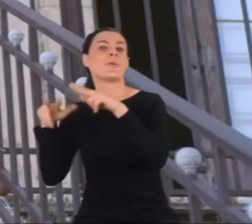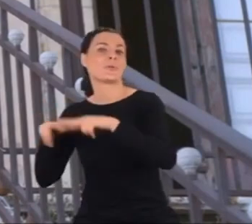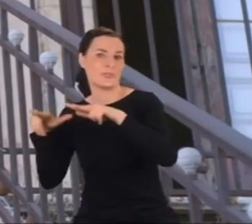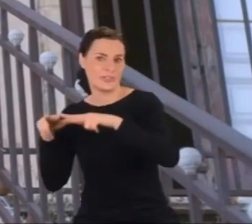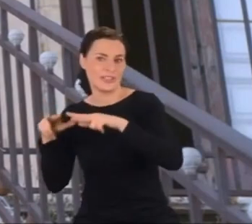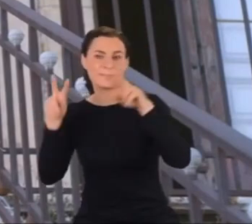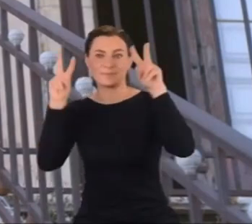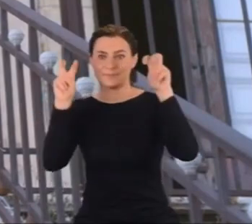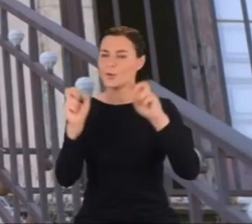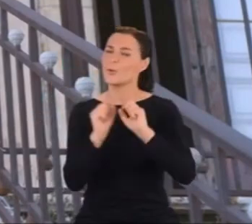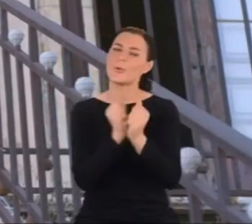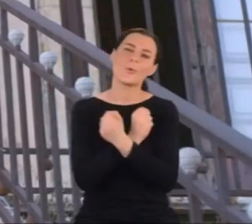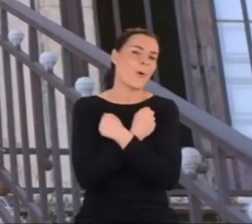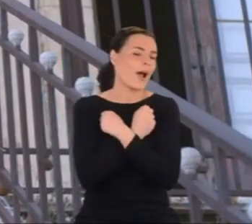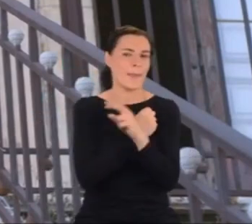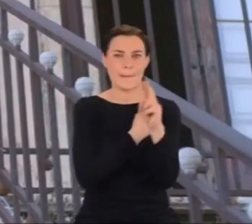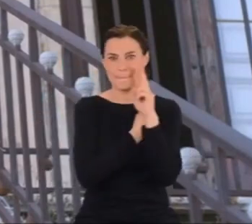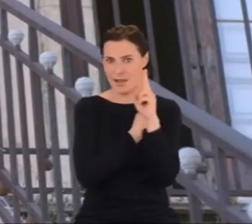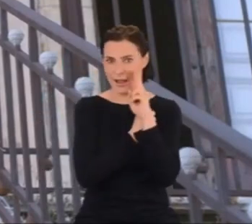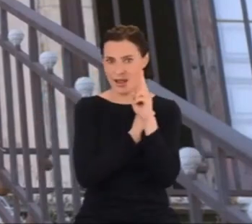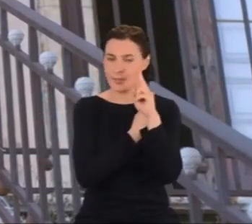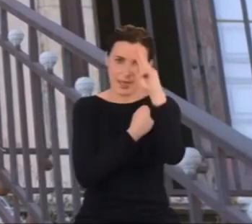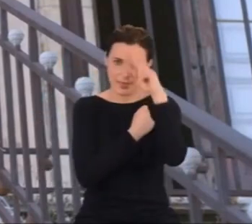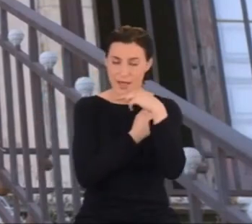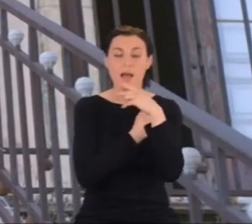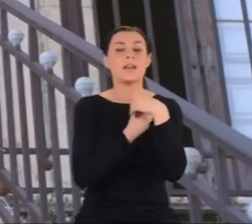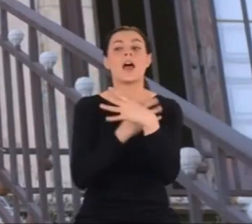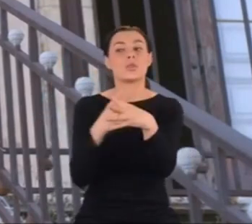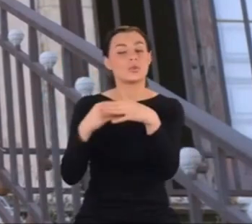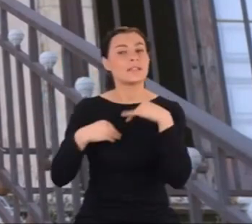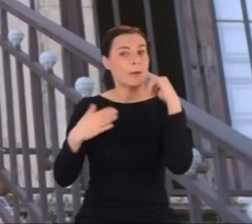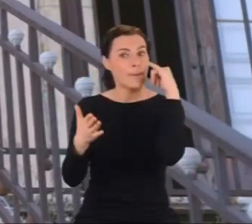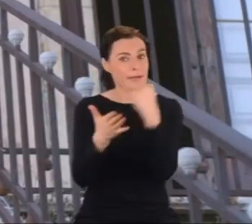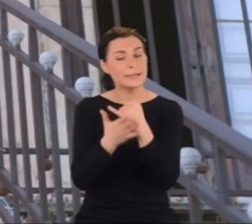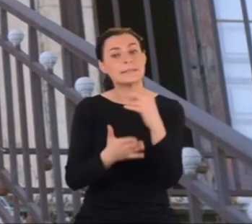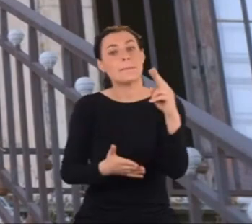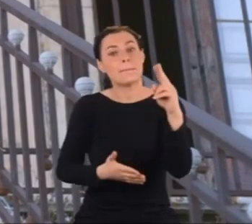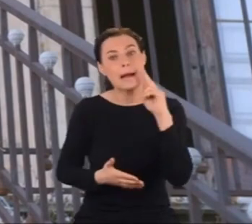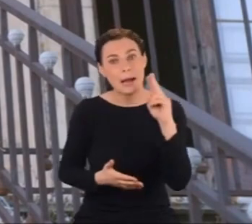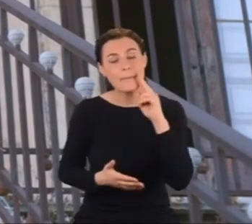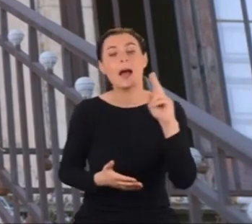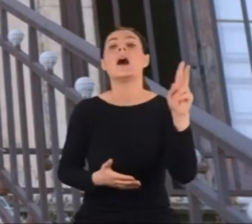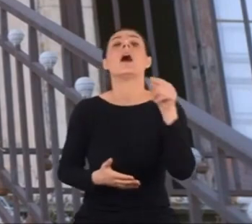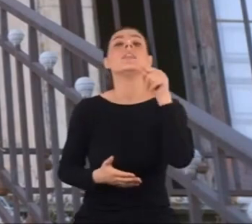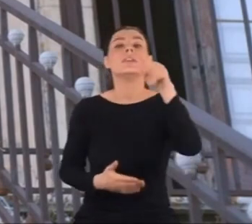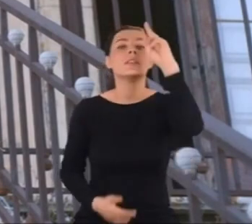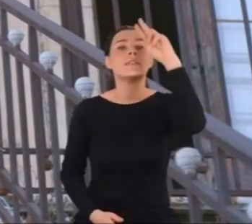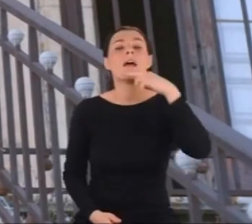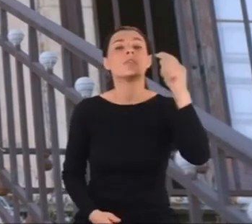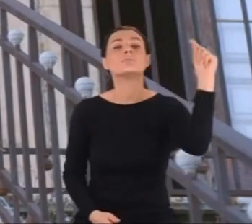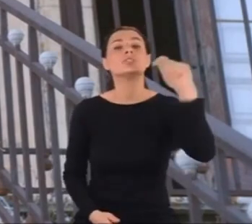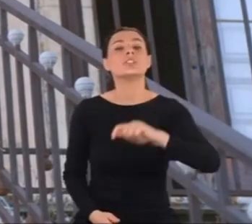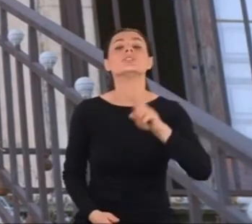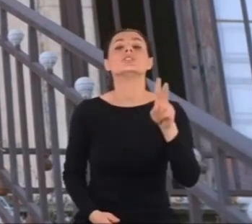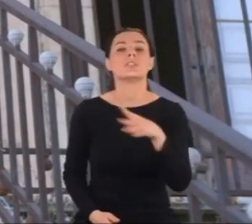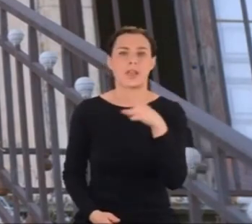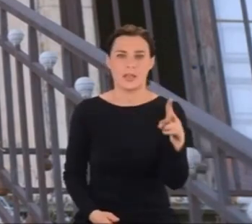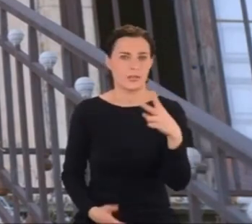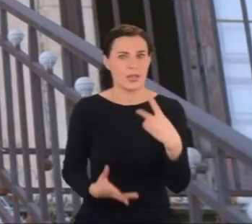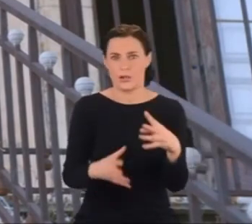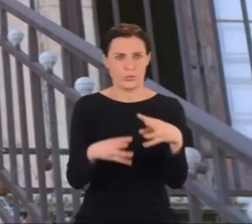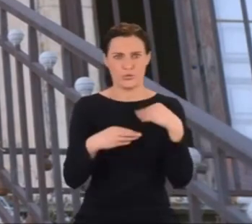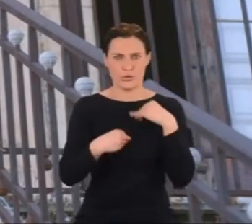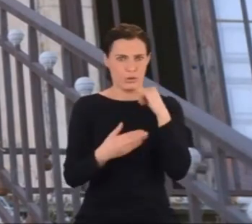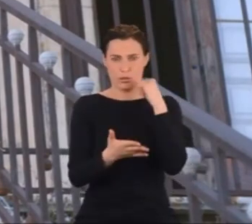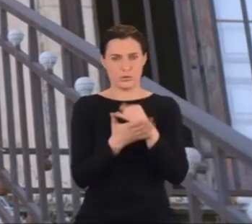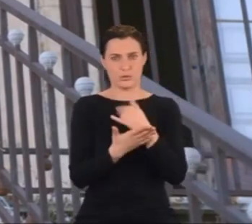Kochany tato, dostałem list od mamy. Kiedy przyjedziesz? U nas wszystko dobrze. Nie dostałem od ciebie listu.